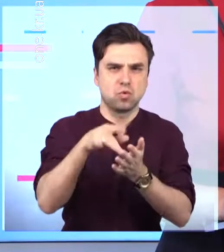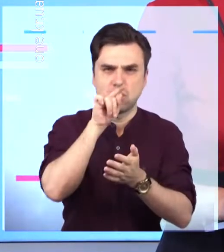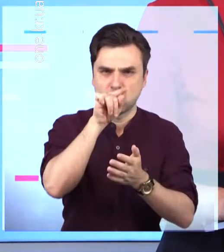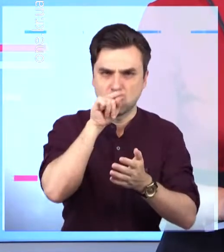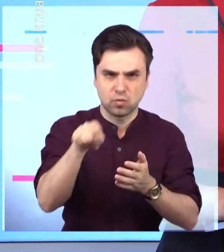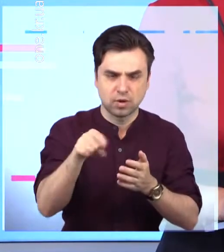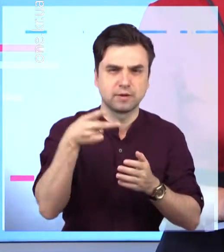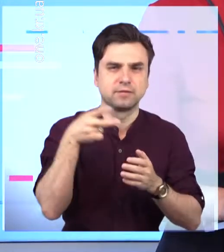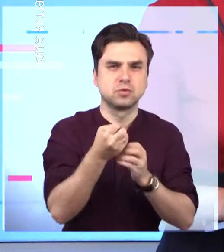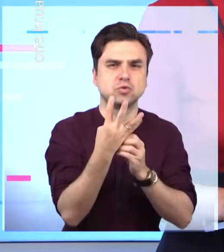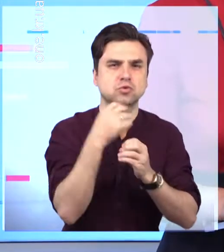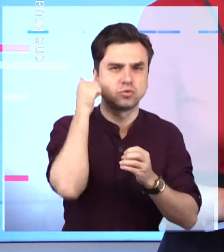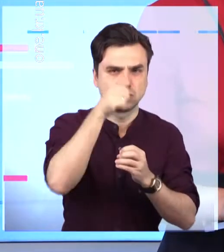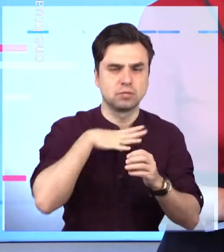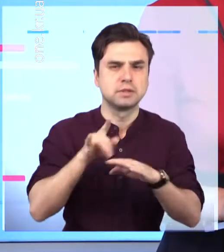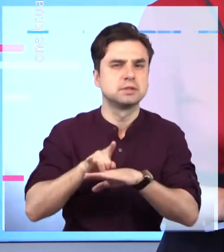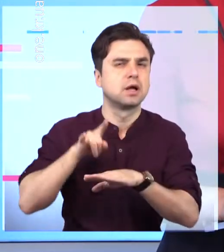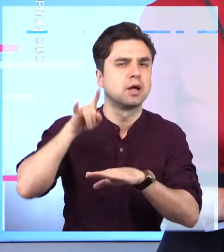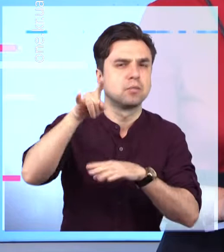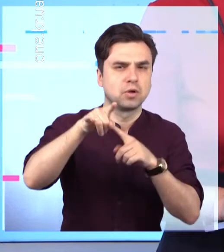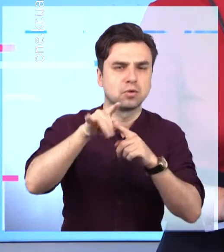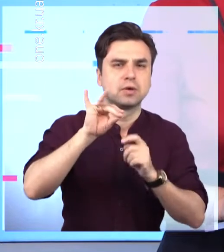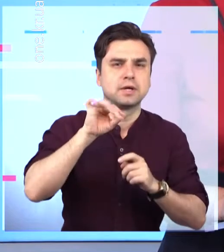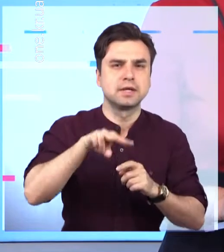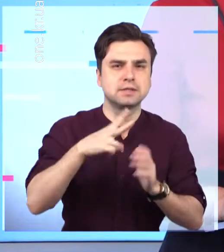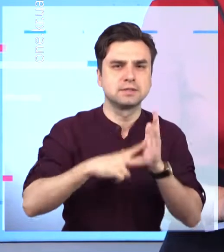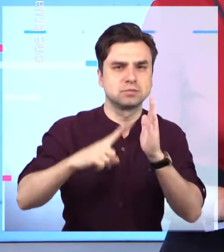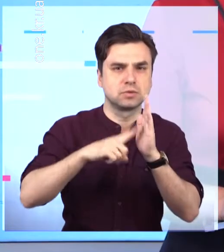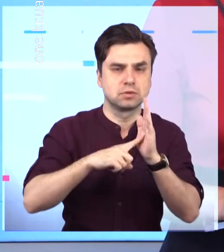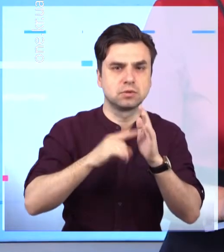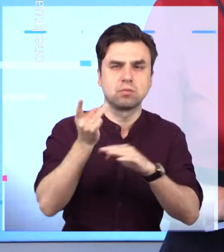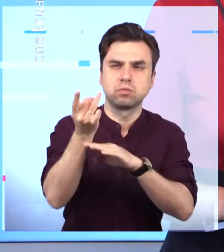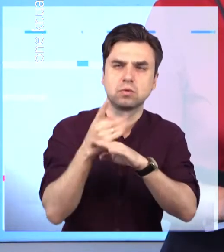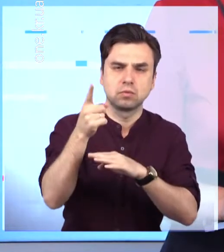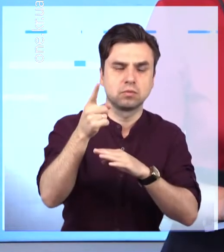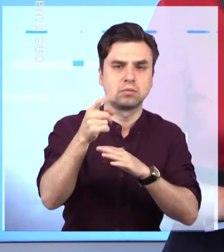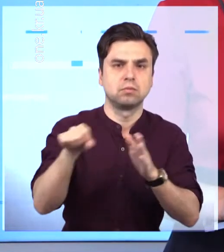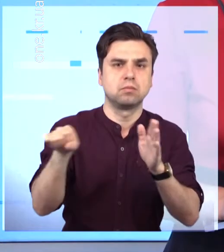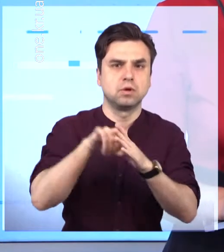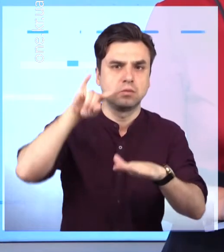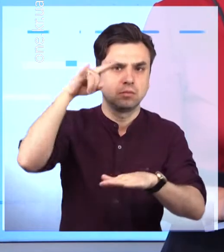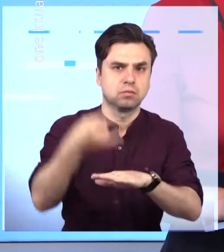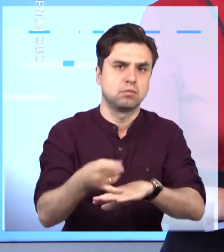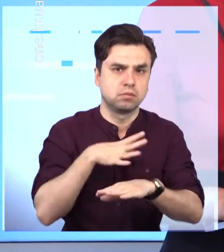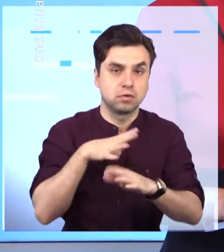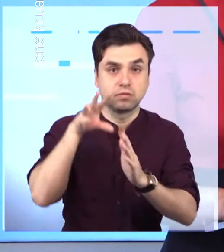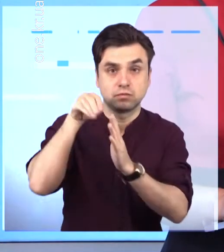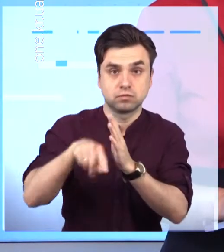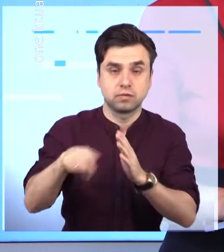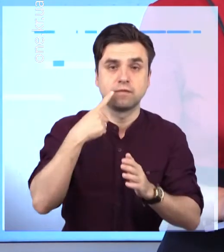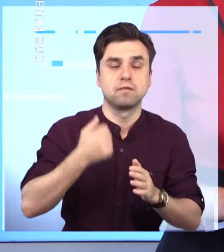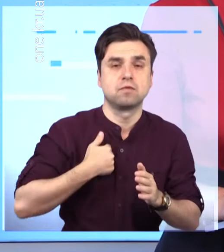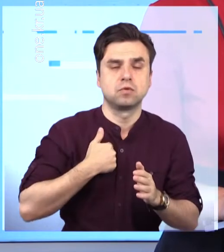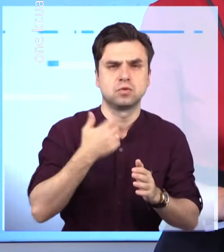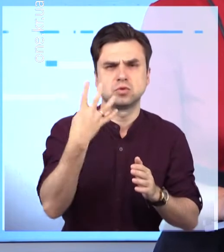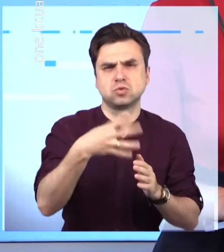2014 року збили у літаку Іл-76. Тоді на борту загинуло 49 українських воїнів,